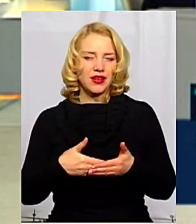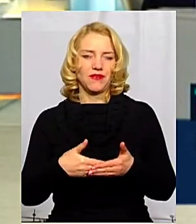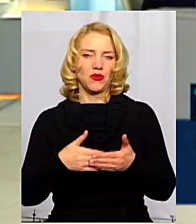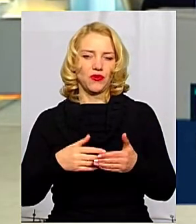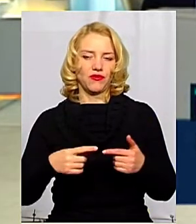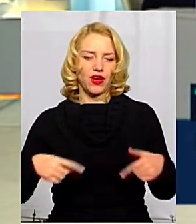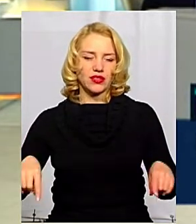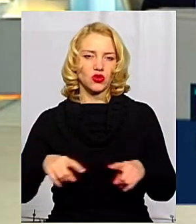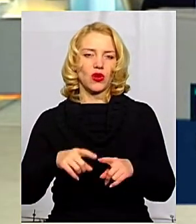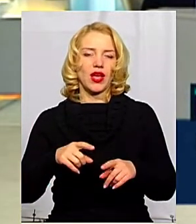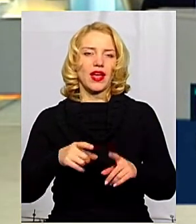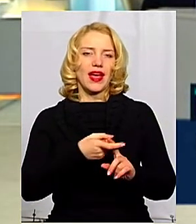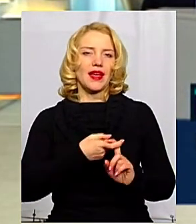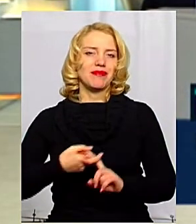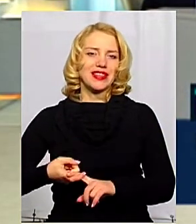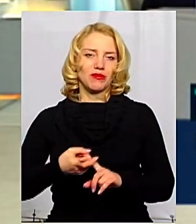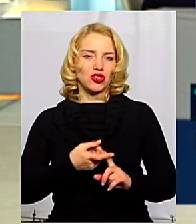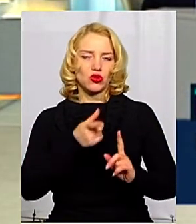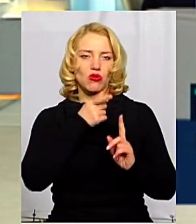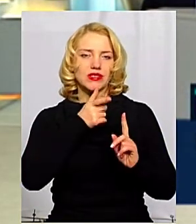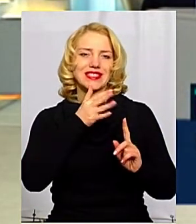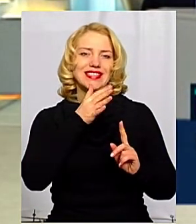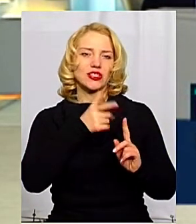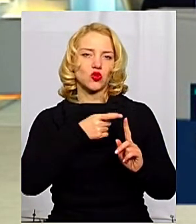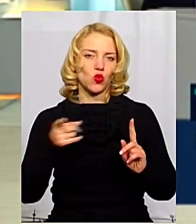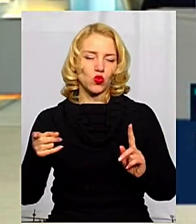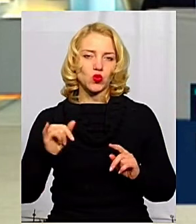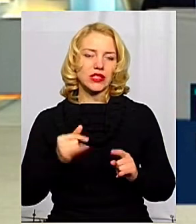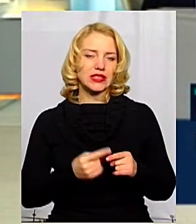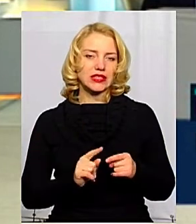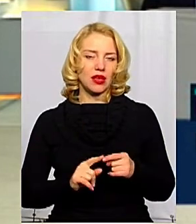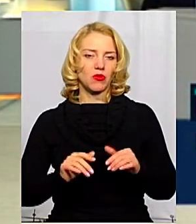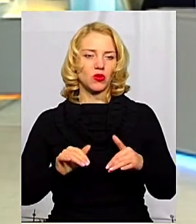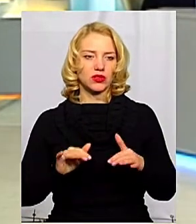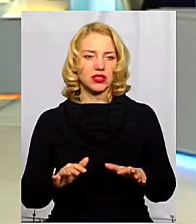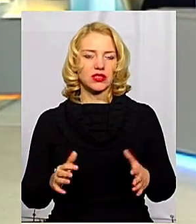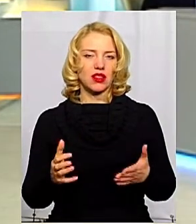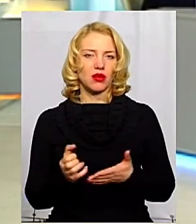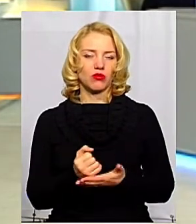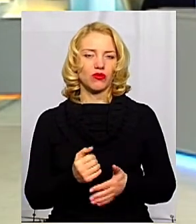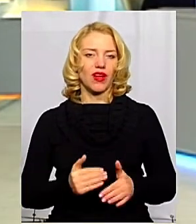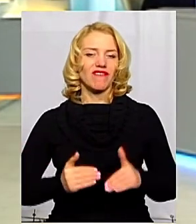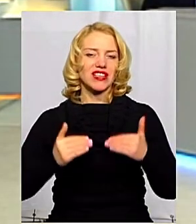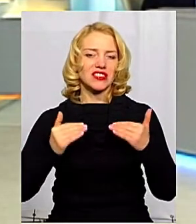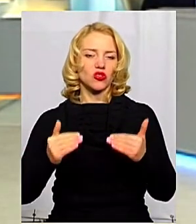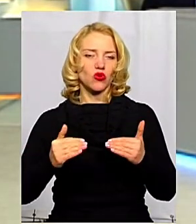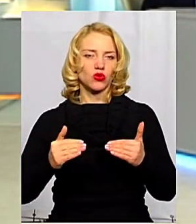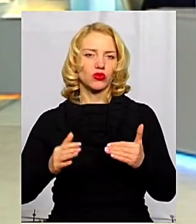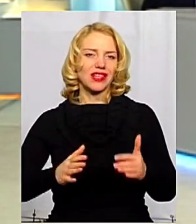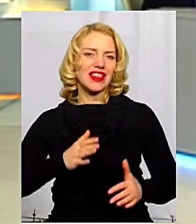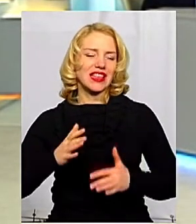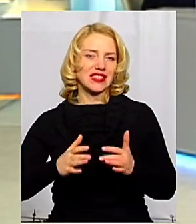епідемічного сезону, і процес набув такої високої інтенсивності.